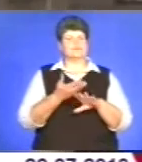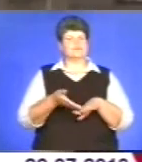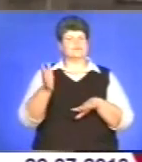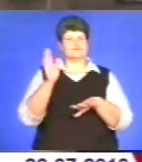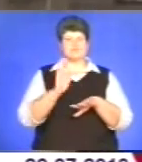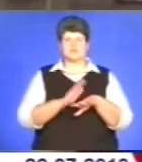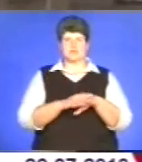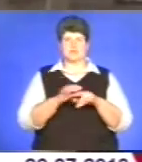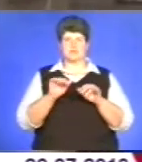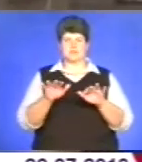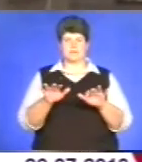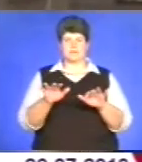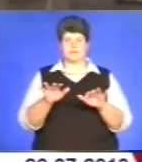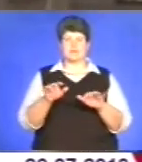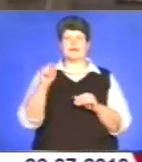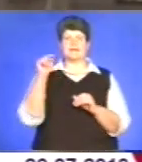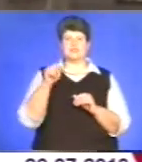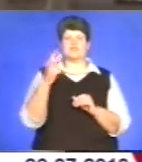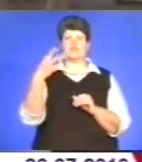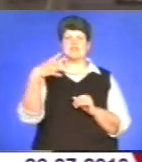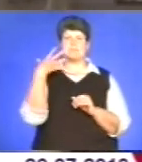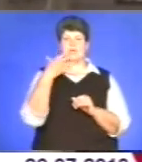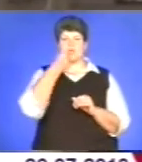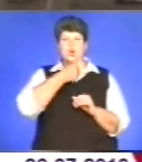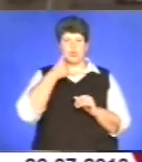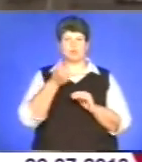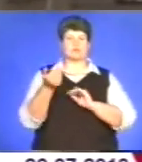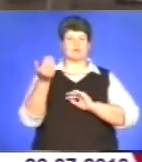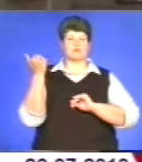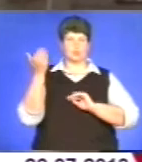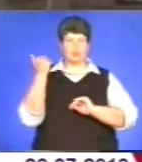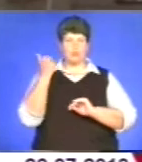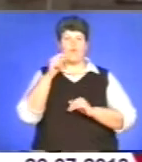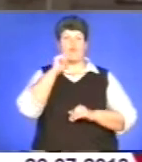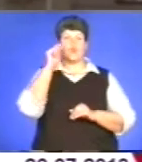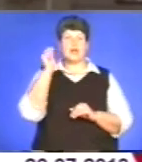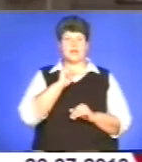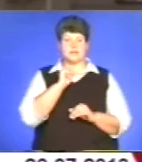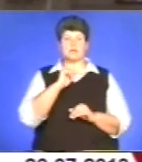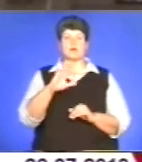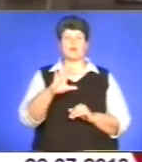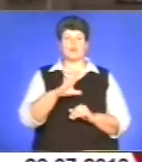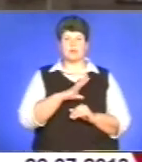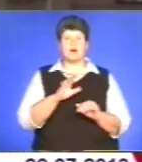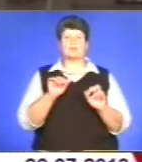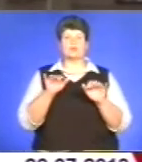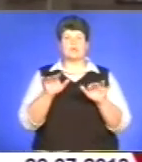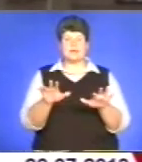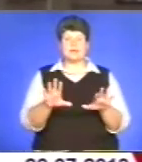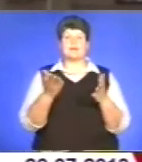Тисяча 25 років тому в Україні пройшла подія, яка